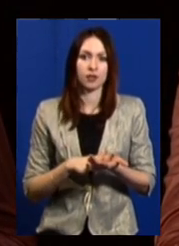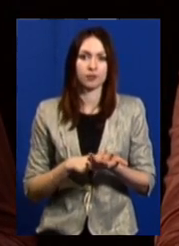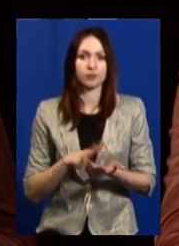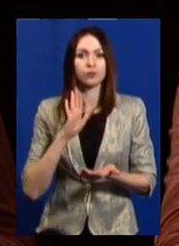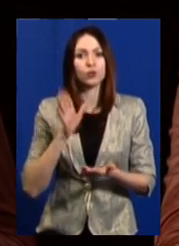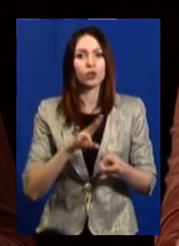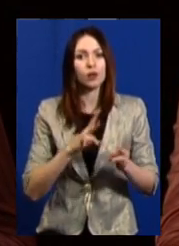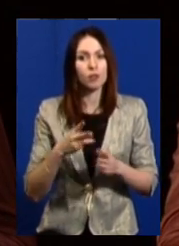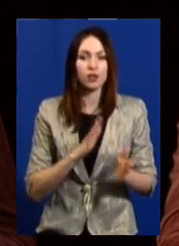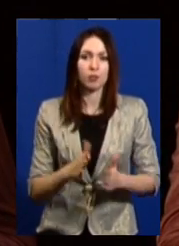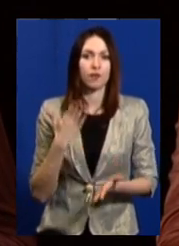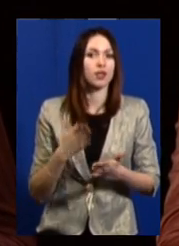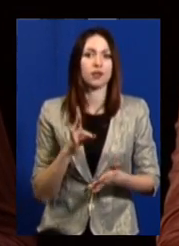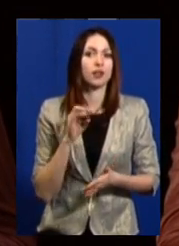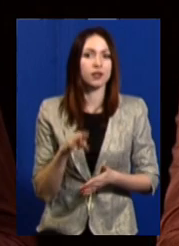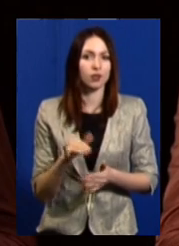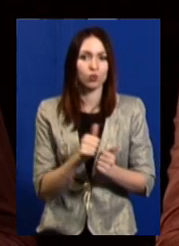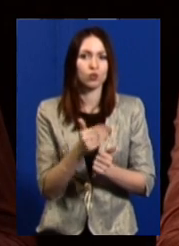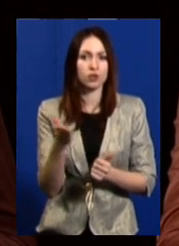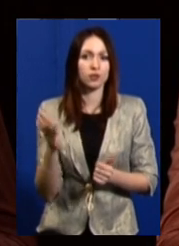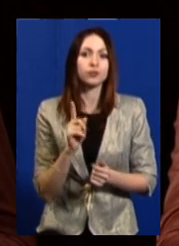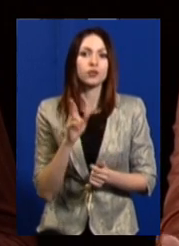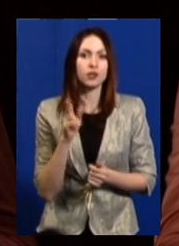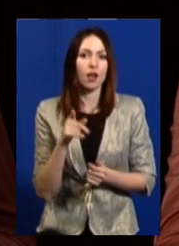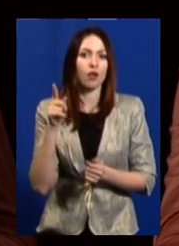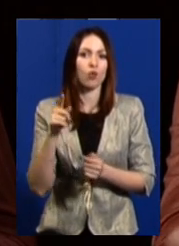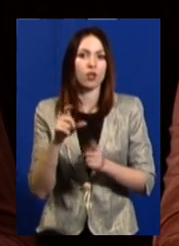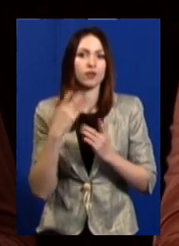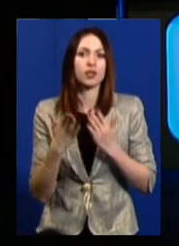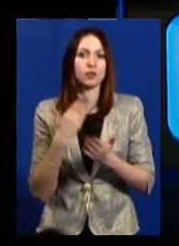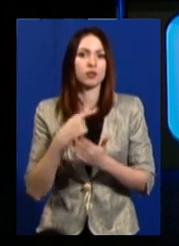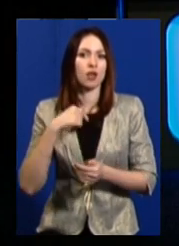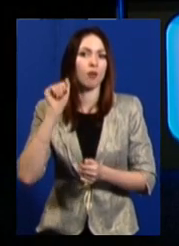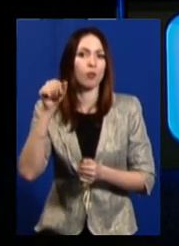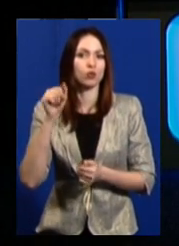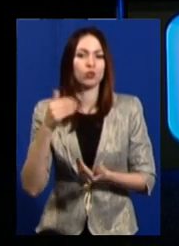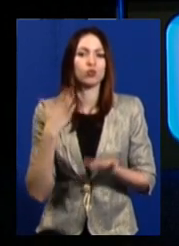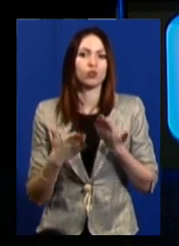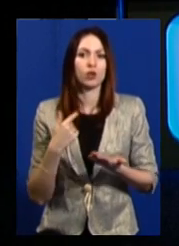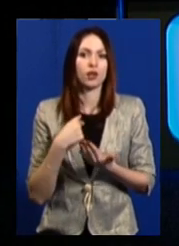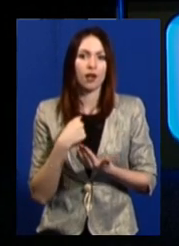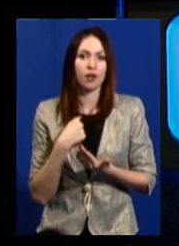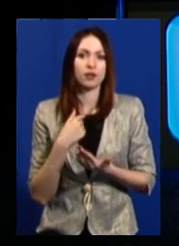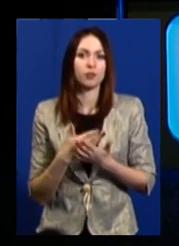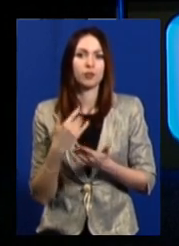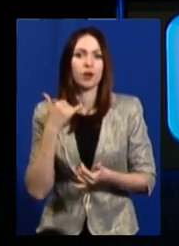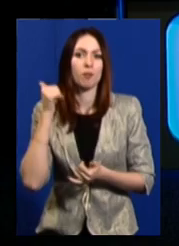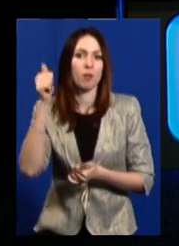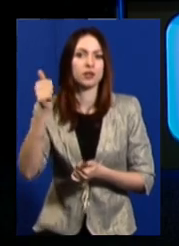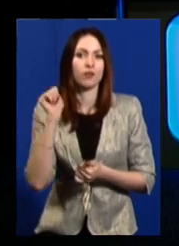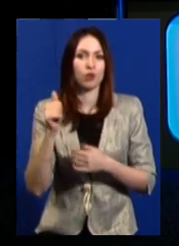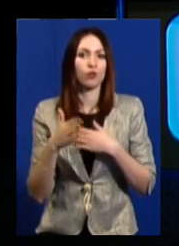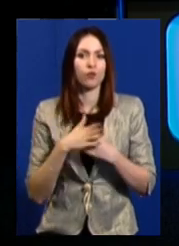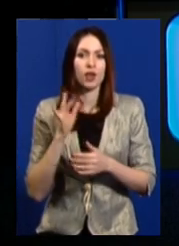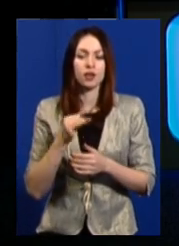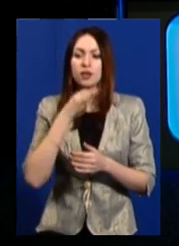буде поведінкою, чи ні. Бо як він відреагує, якщо я постучу, постукаю, або я задзвоню в двері